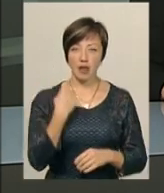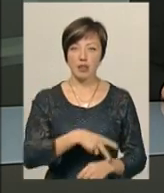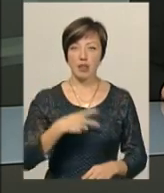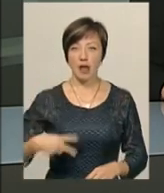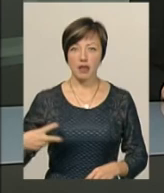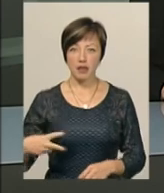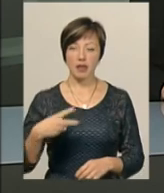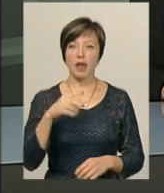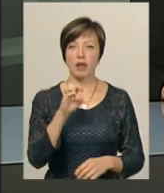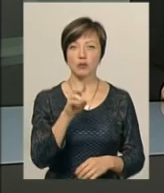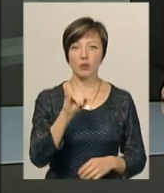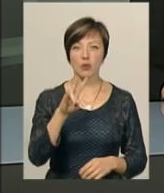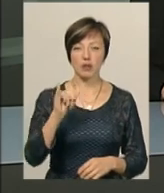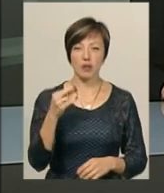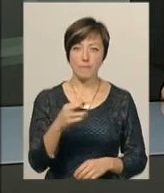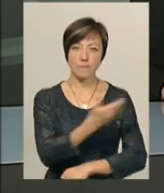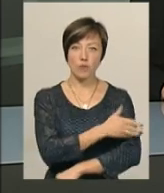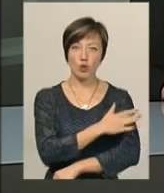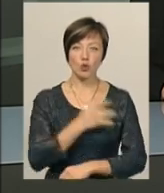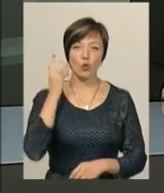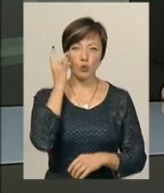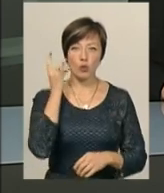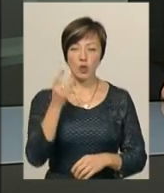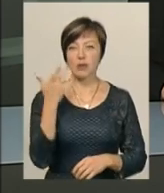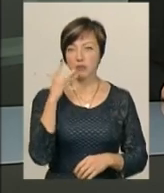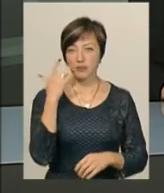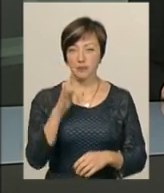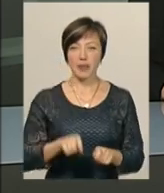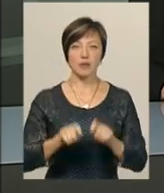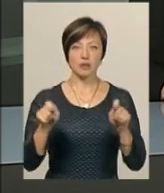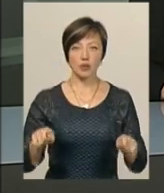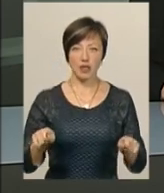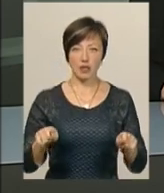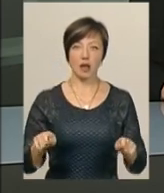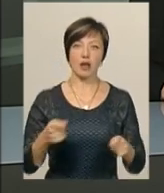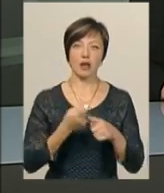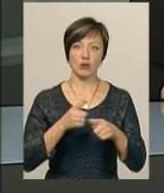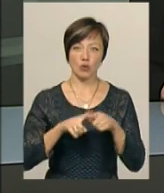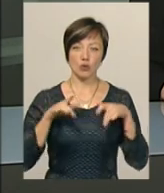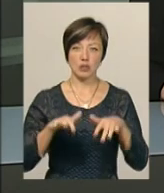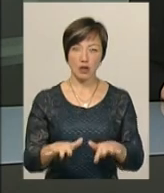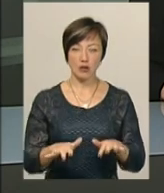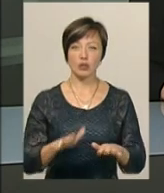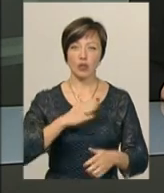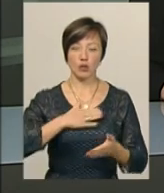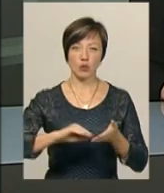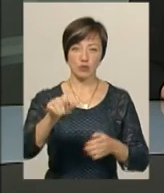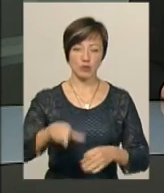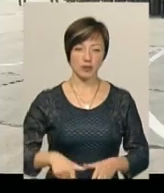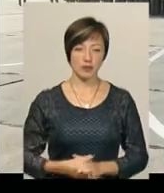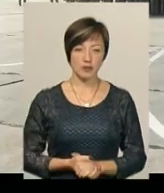Естонії, Нідерландів, Польщі, Румунії та Сполучених Штатів Америки. З відкриття «Чистого неба-2018» Михайло Жила.